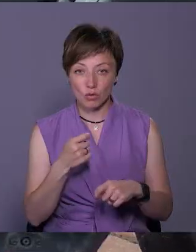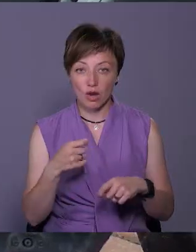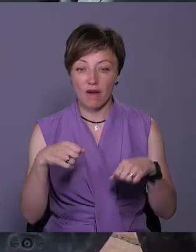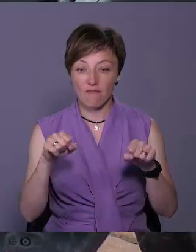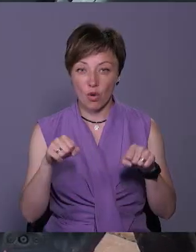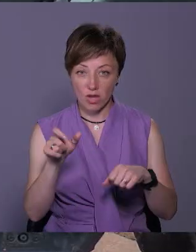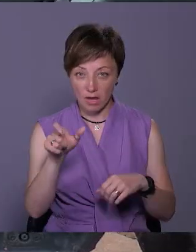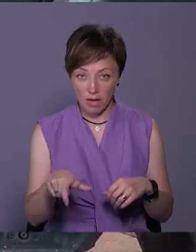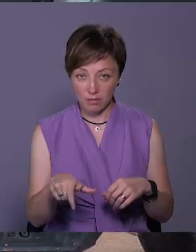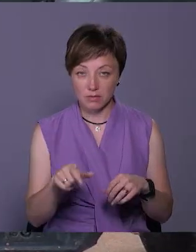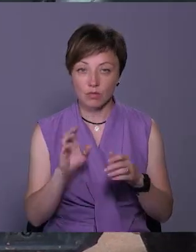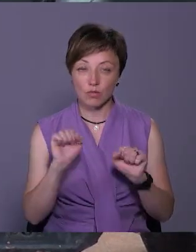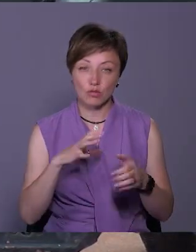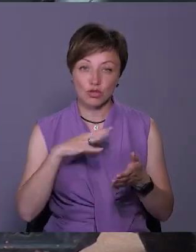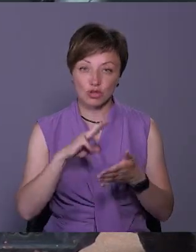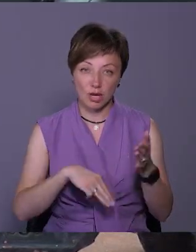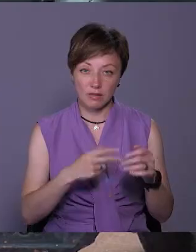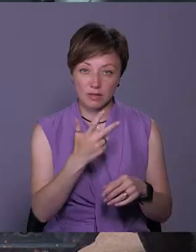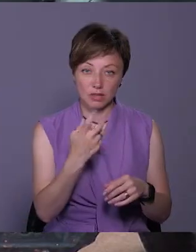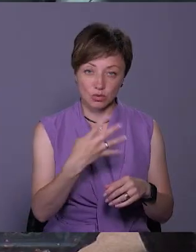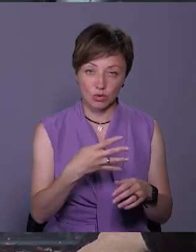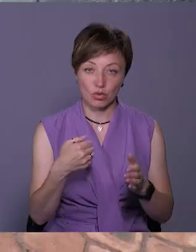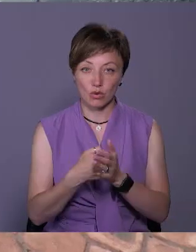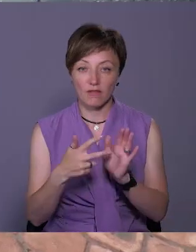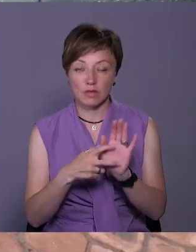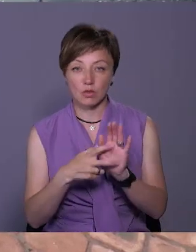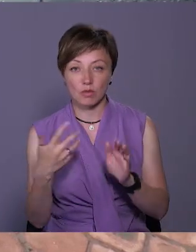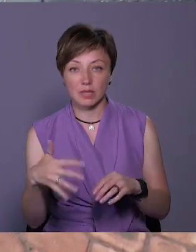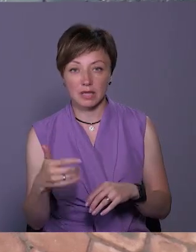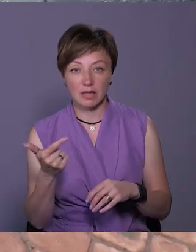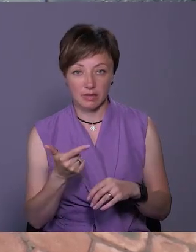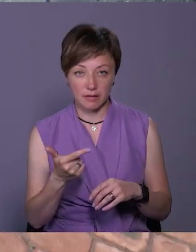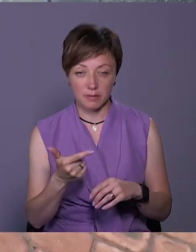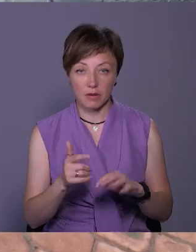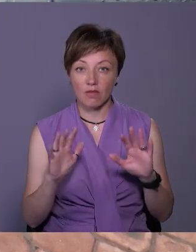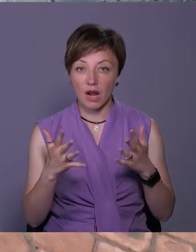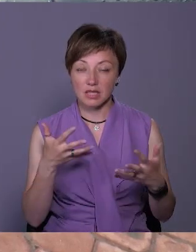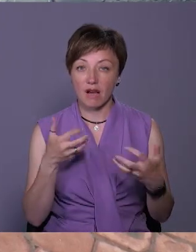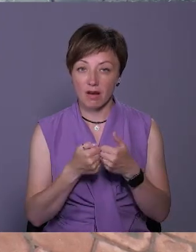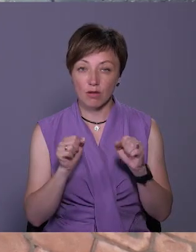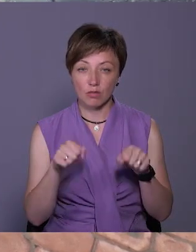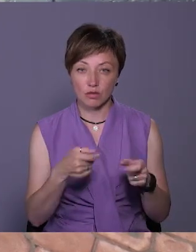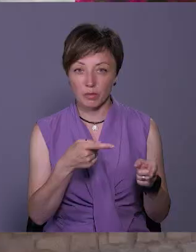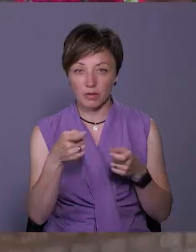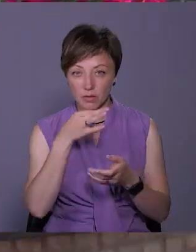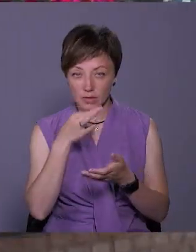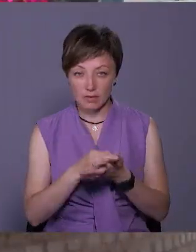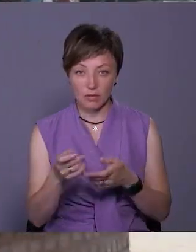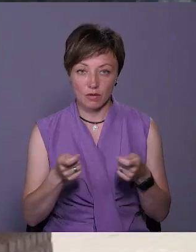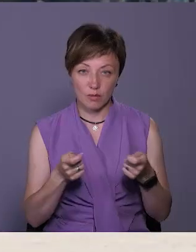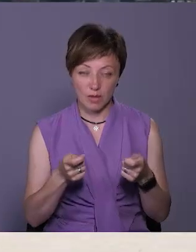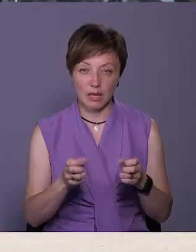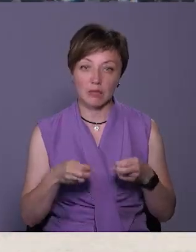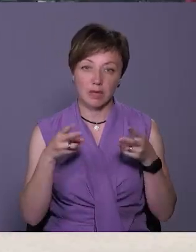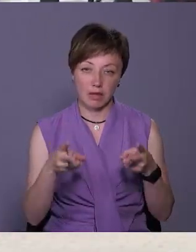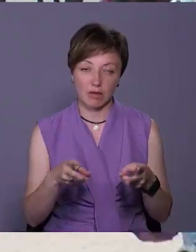електросамокатів загрожують штрафи від 340 до 850 гривень. У разі аварії можуть притягнути до адміністративної